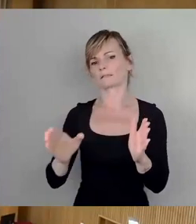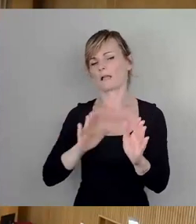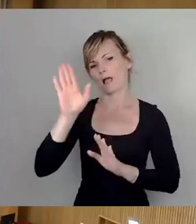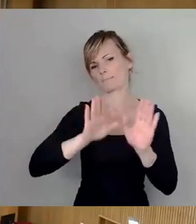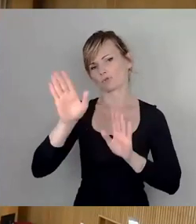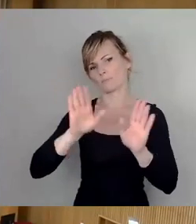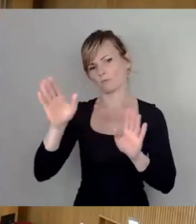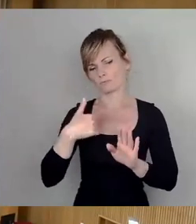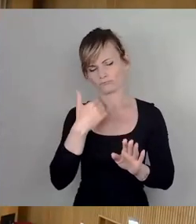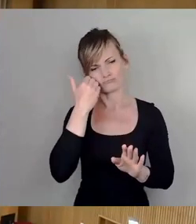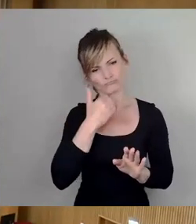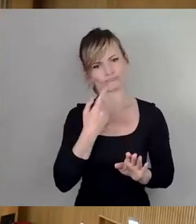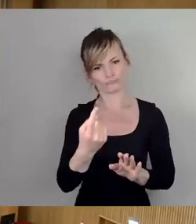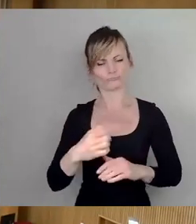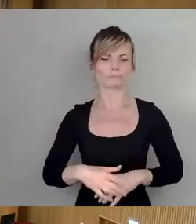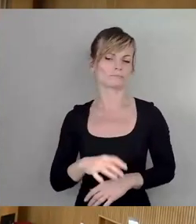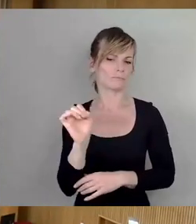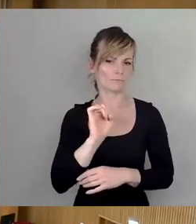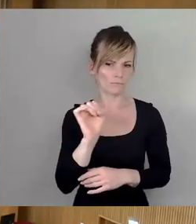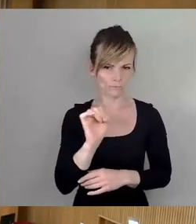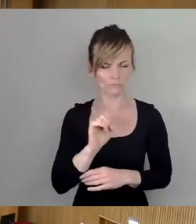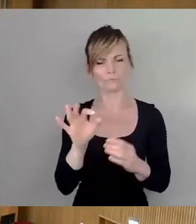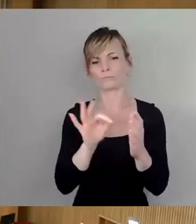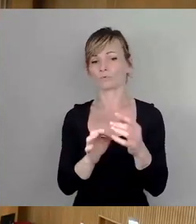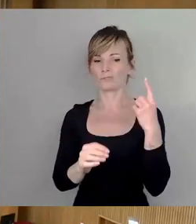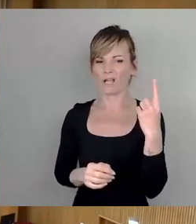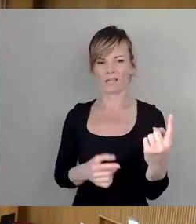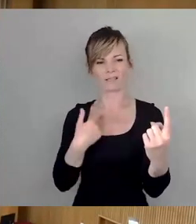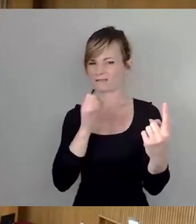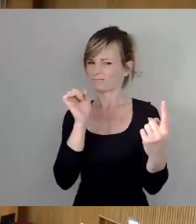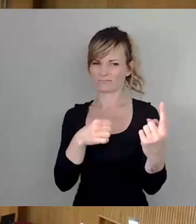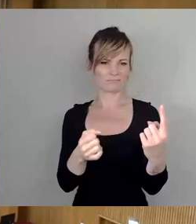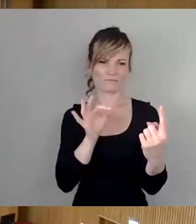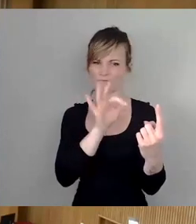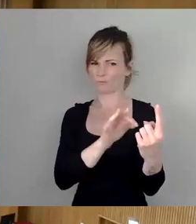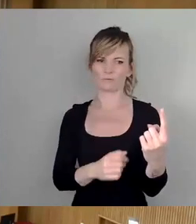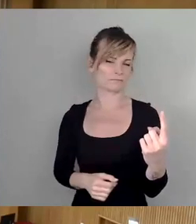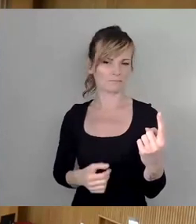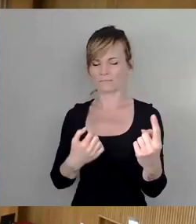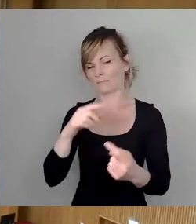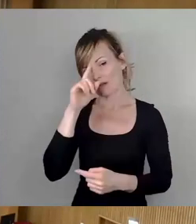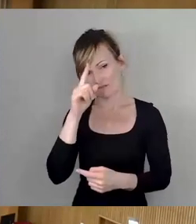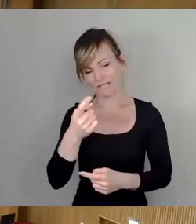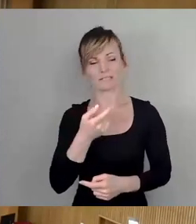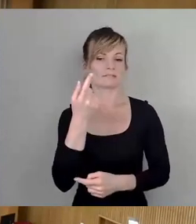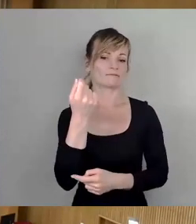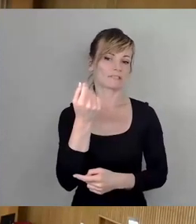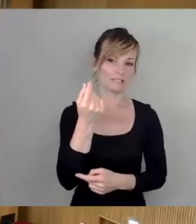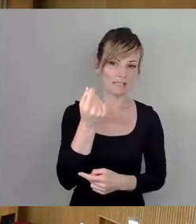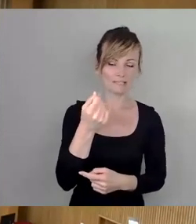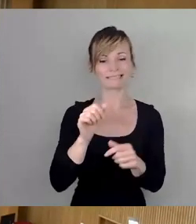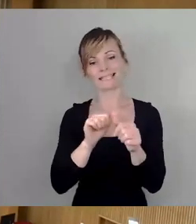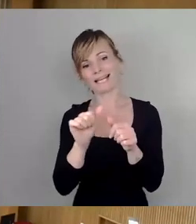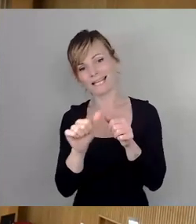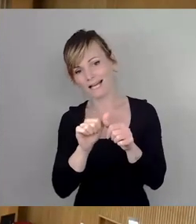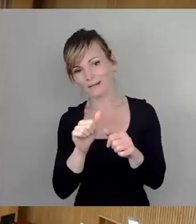insbesondere deshalb, weil wir dem Punkt 1 nie zustimmen können. Wir wissen alle, die Finanzen sind knapp bemessen. Wir